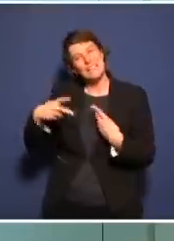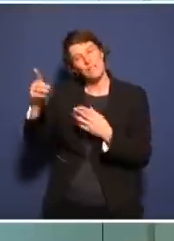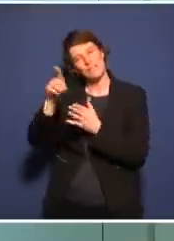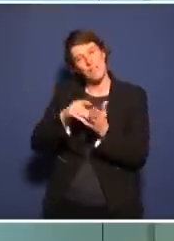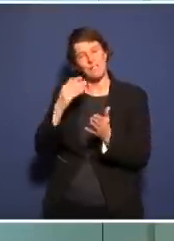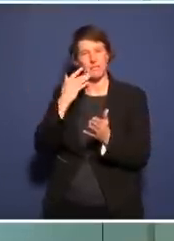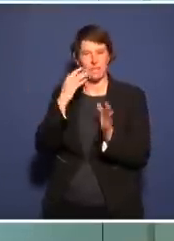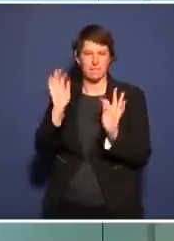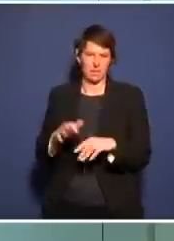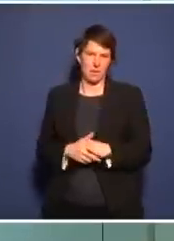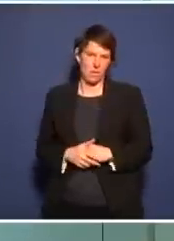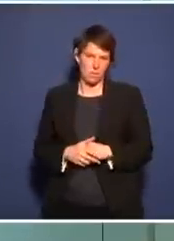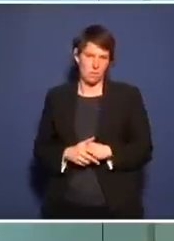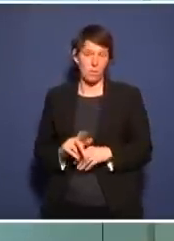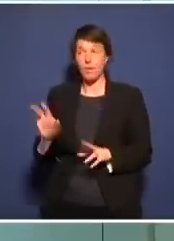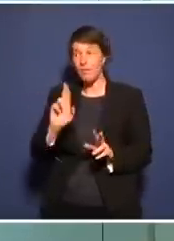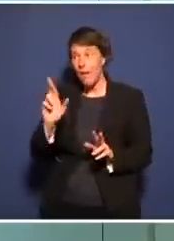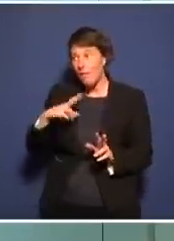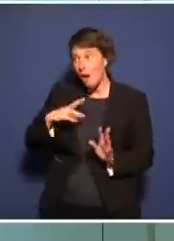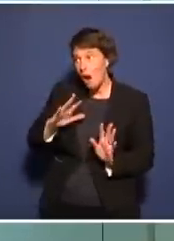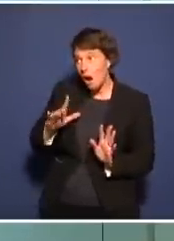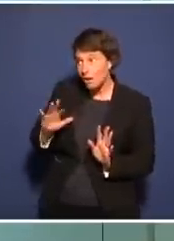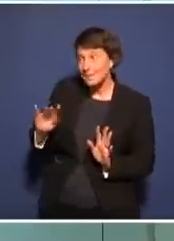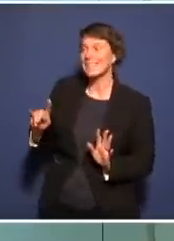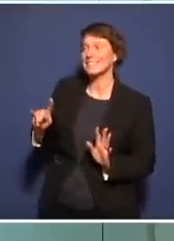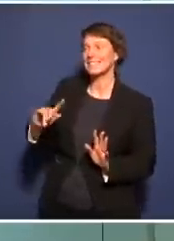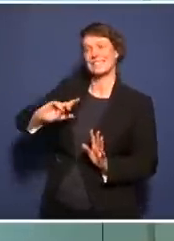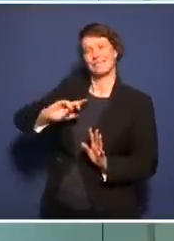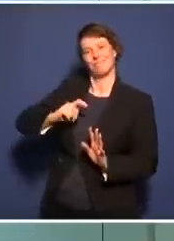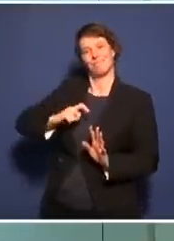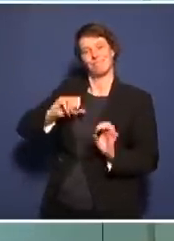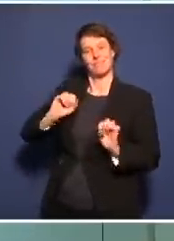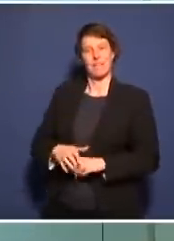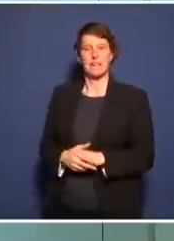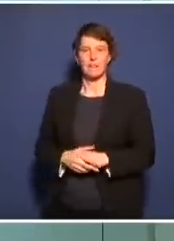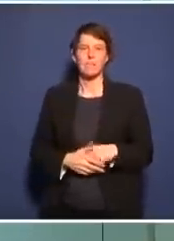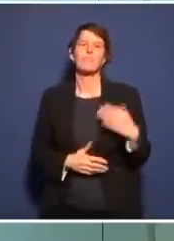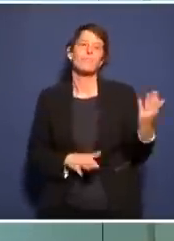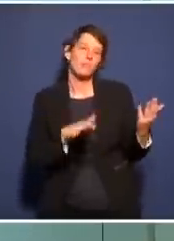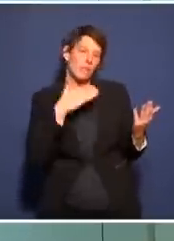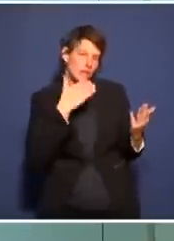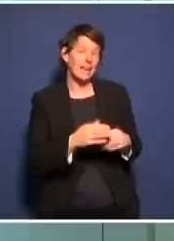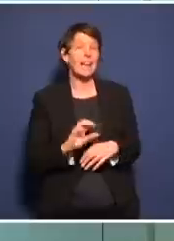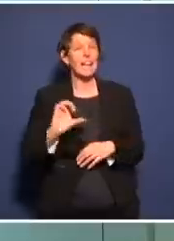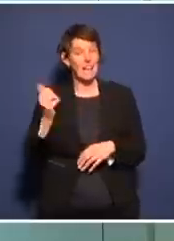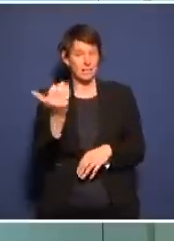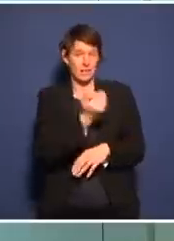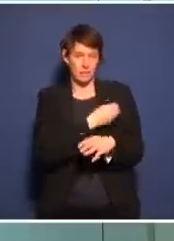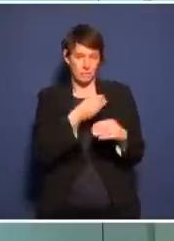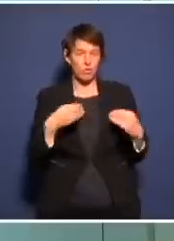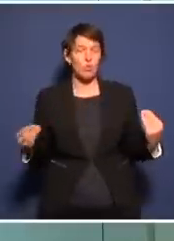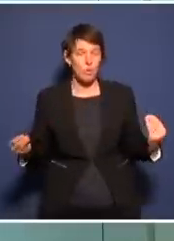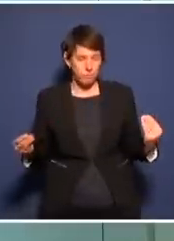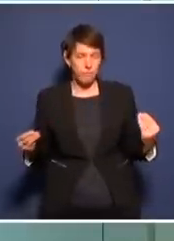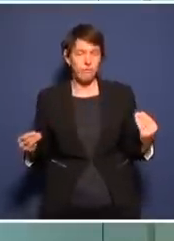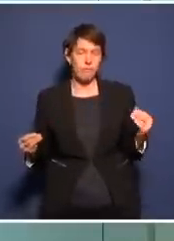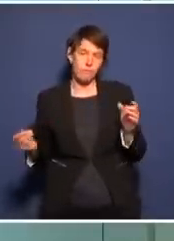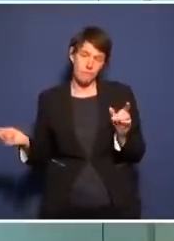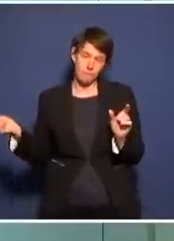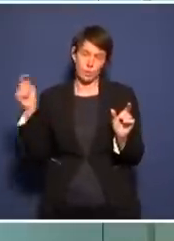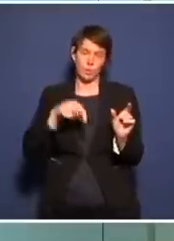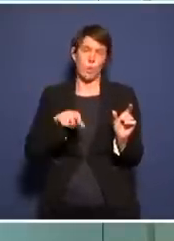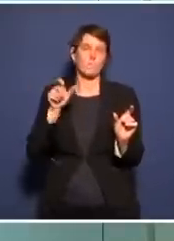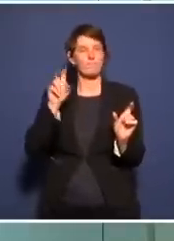ganz eindeutige Absetzbewegung, wie er sich in durchaus wichtigen Punkten von Wieler und von